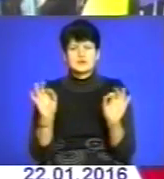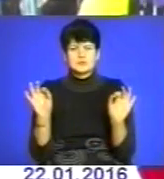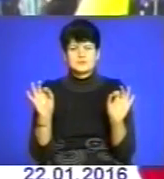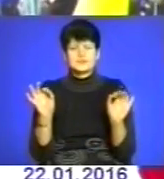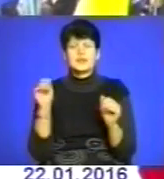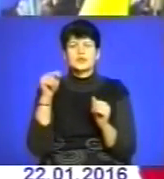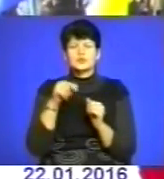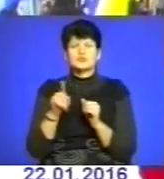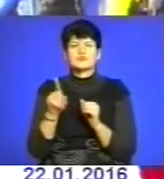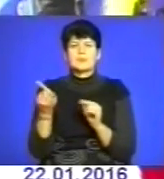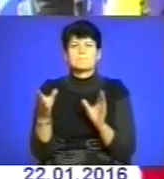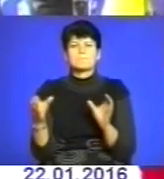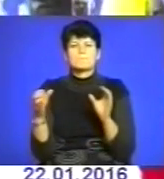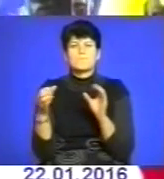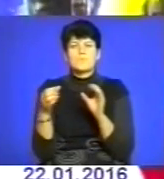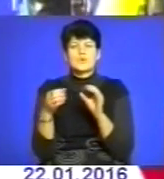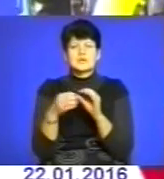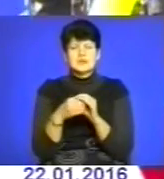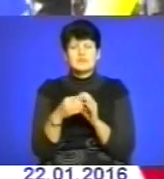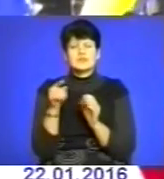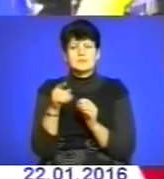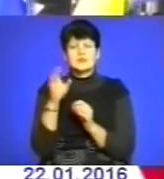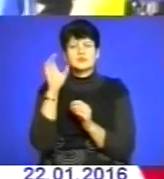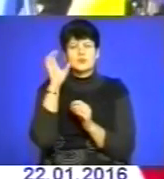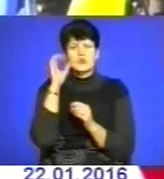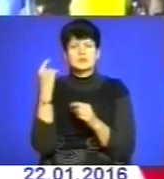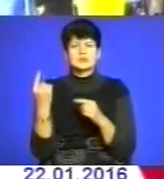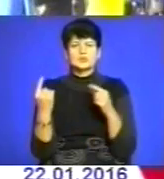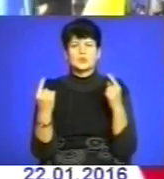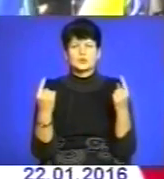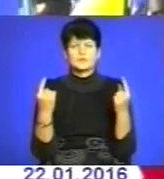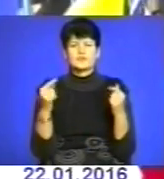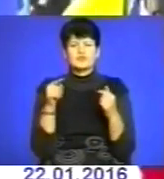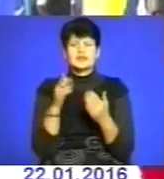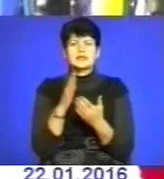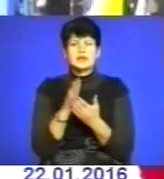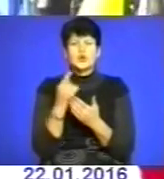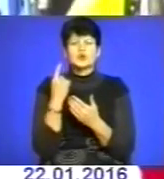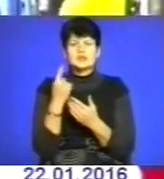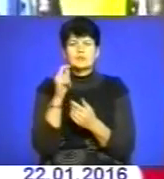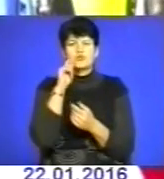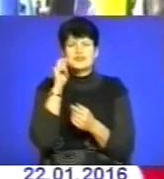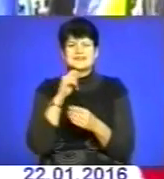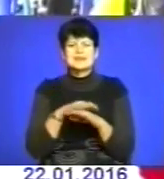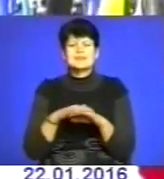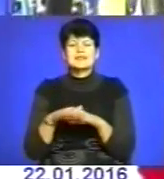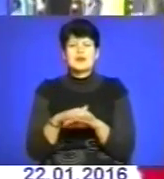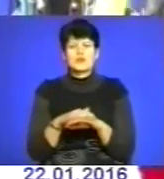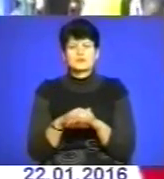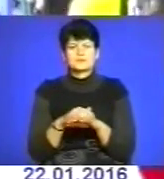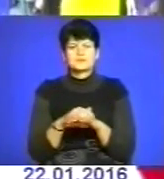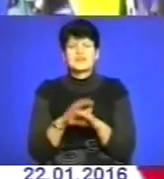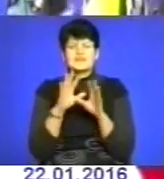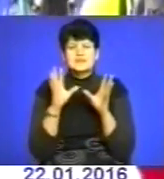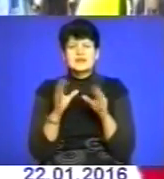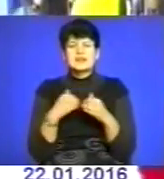вони поєдналися, вони прислухаються один до одного, вони є одним українським народом. Ну і